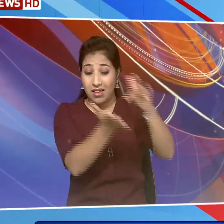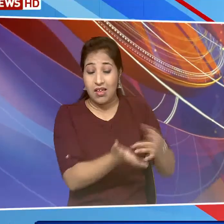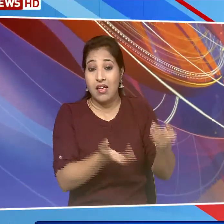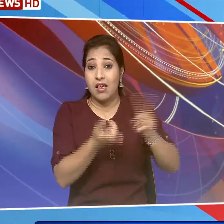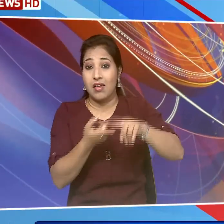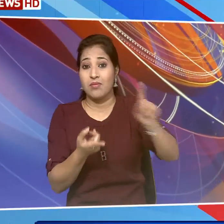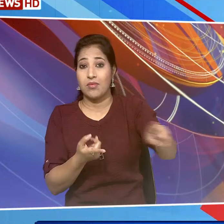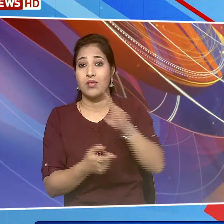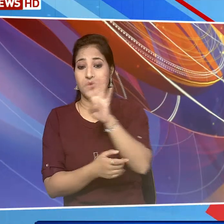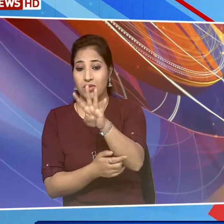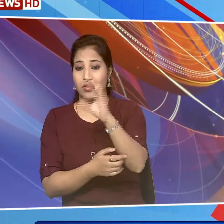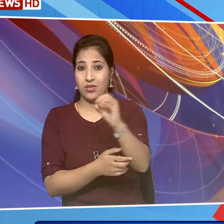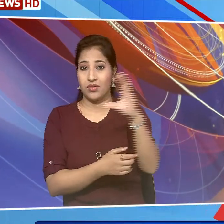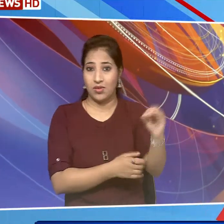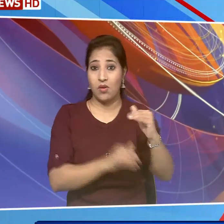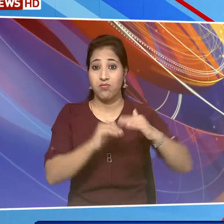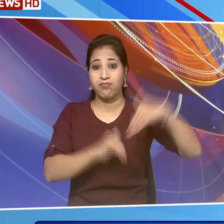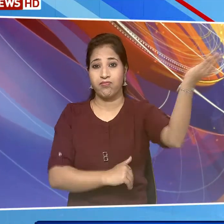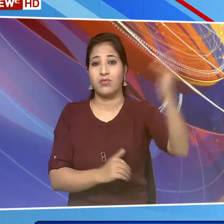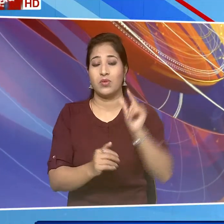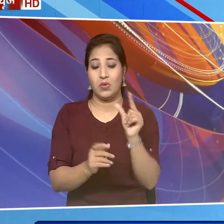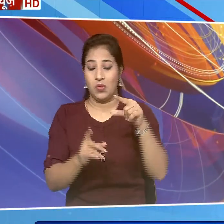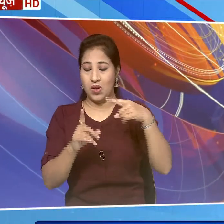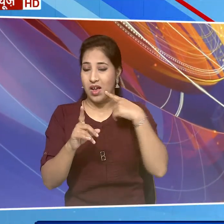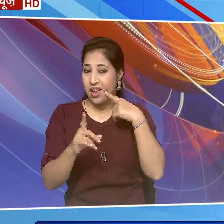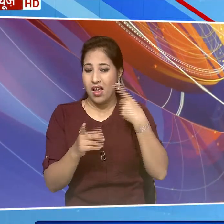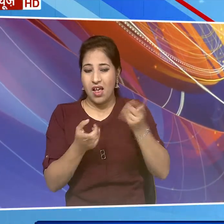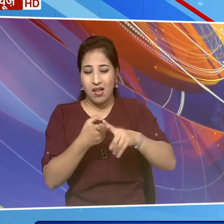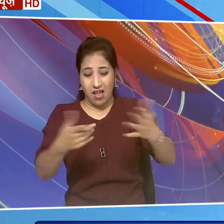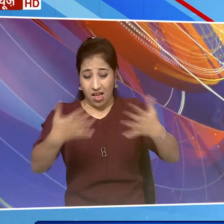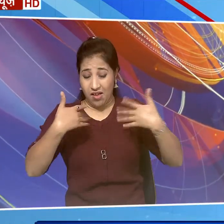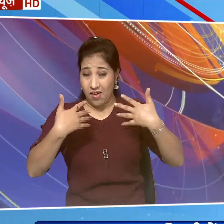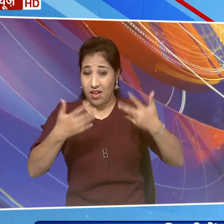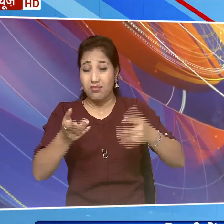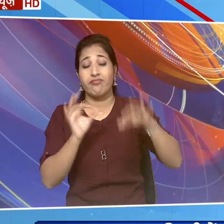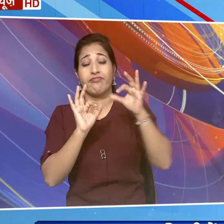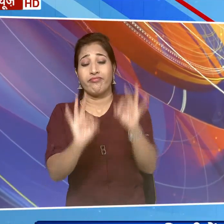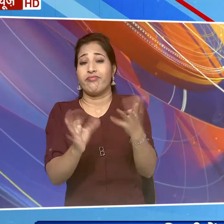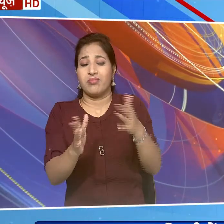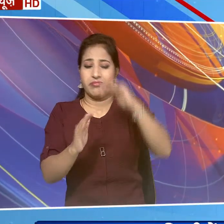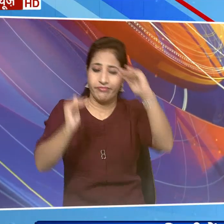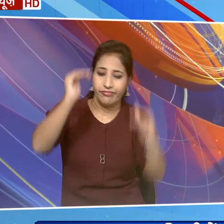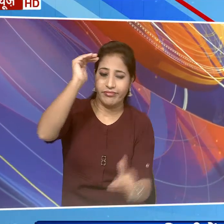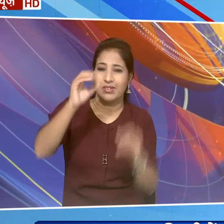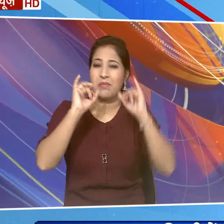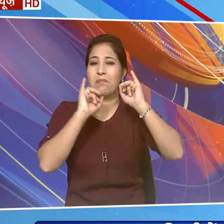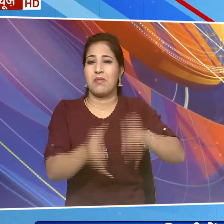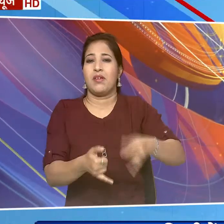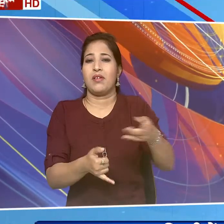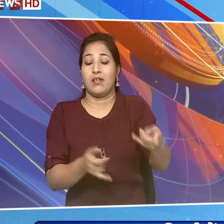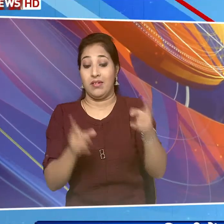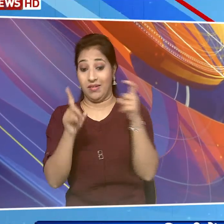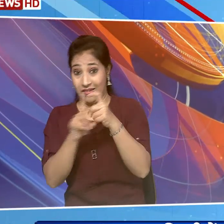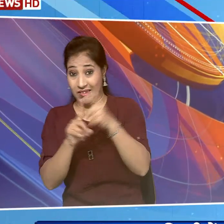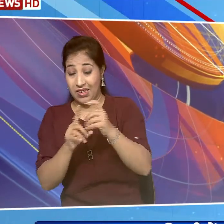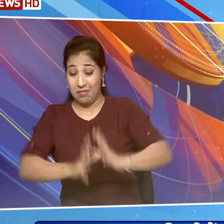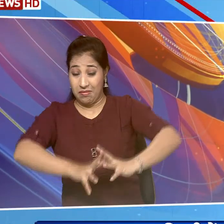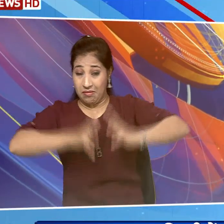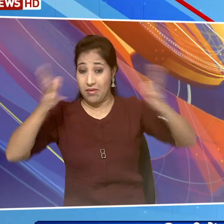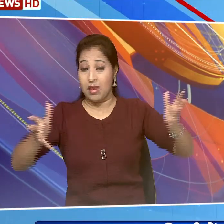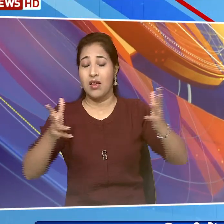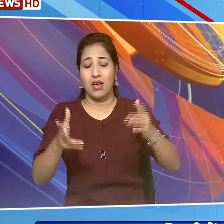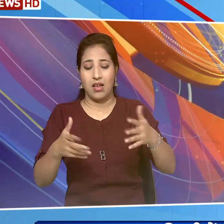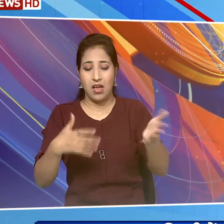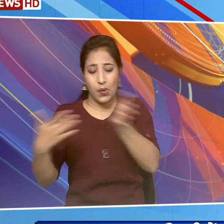यू आई चार सो के पार पहुँच गया जो की बेहद खराब स्तर की श्रेडी में आता है दिल्ली में आज सबसे ज़ादा